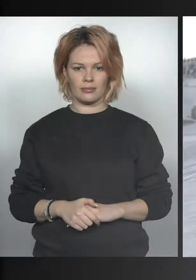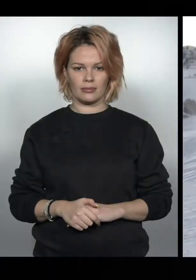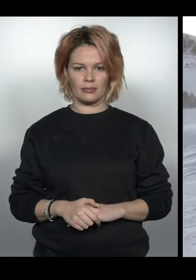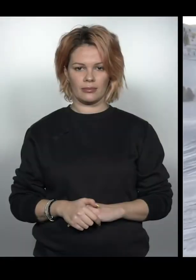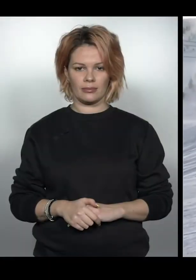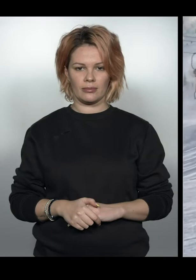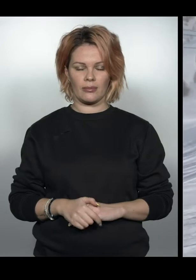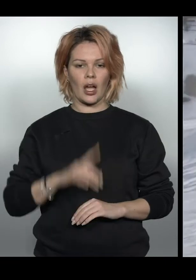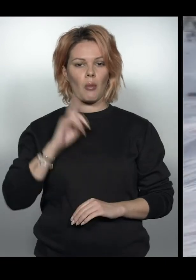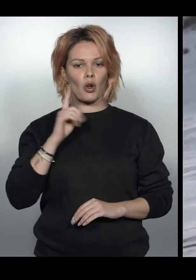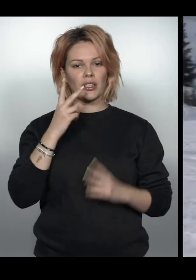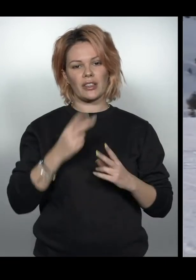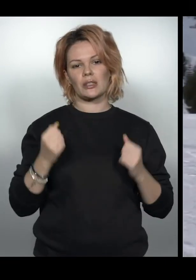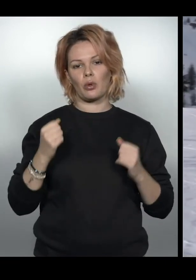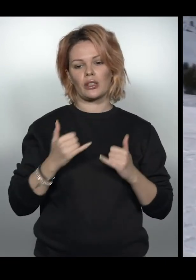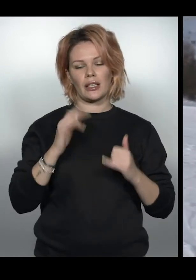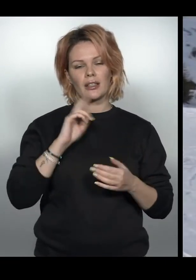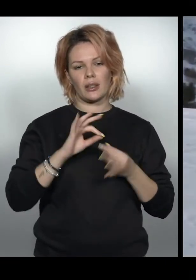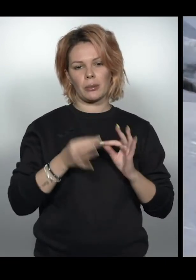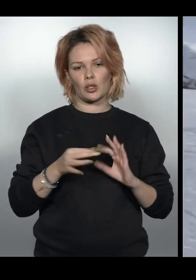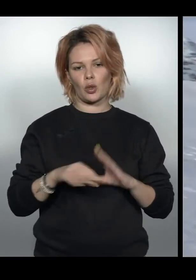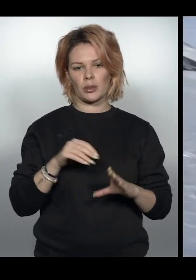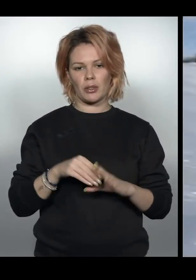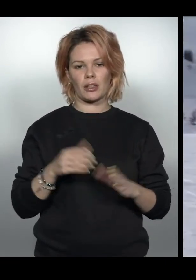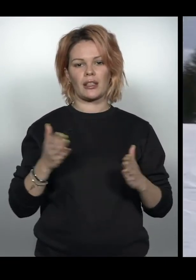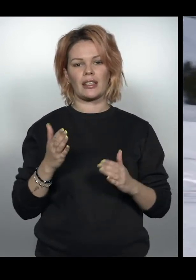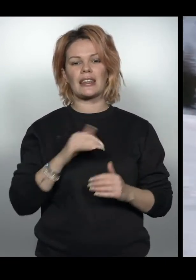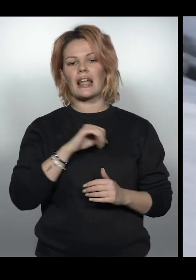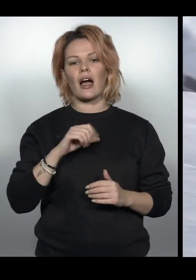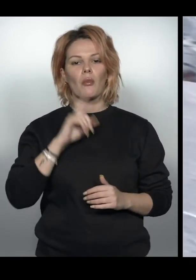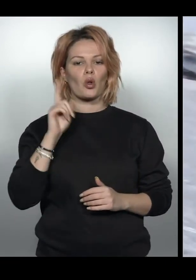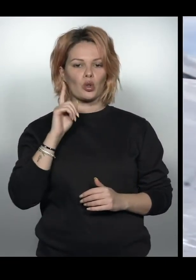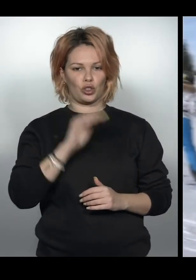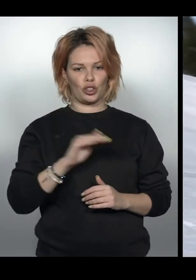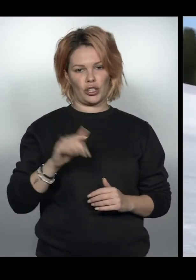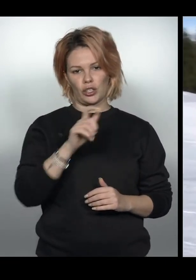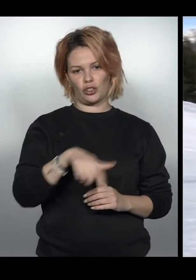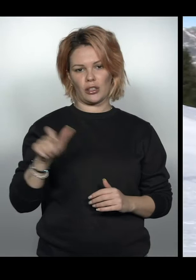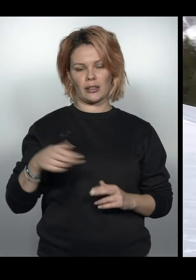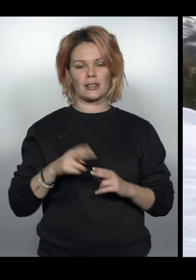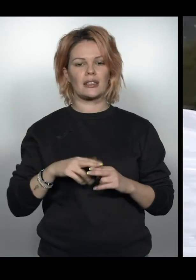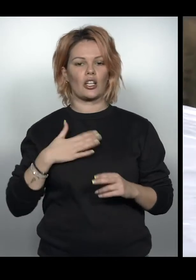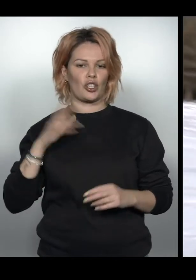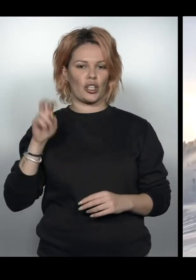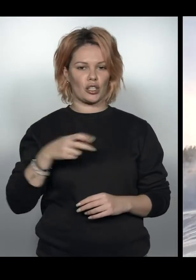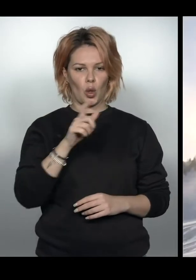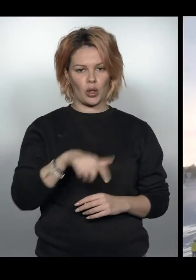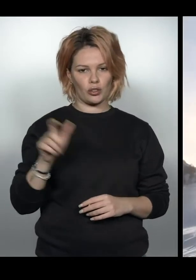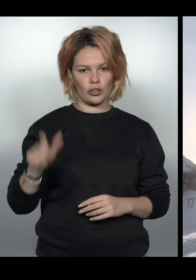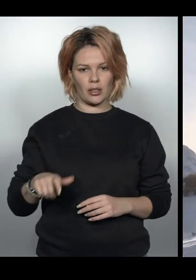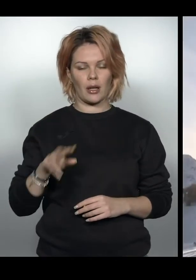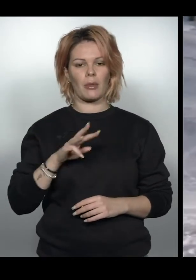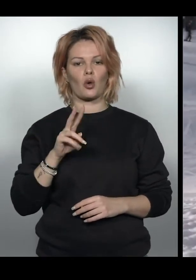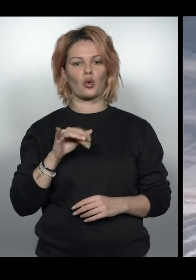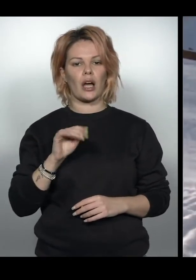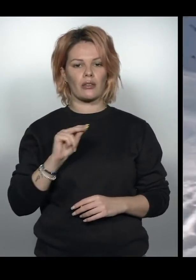Молодий вид спорту для дефлімпійської збірної і її наймолодші члени. Це однозначно про наших гірськолижників. Михайло